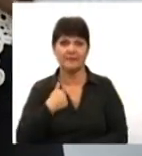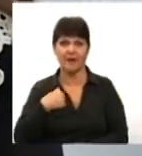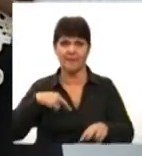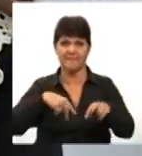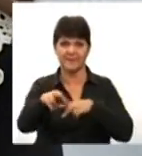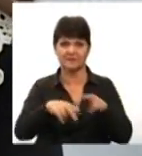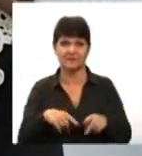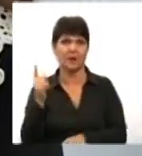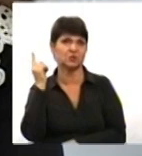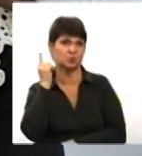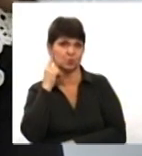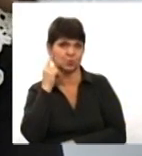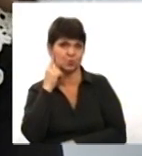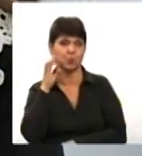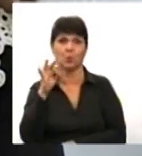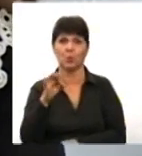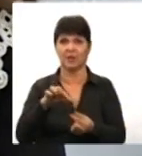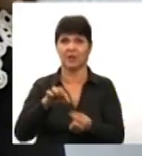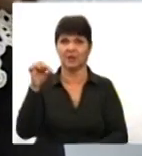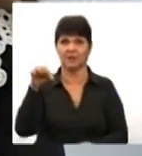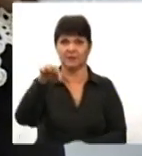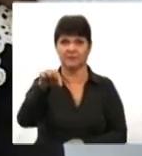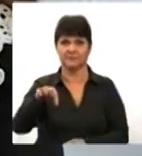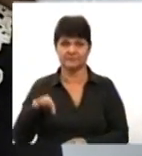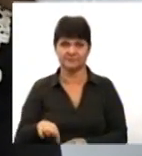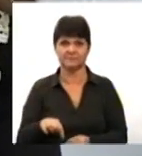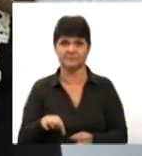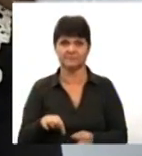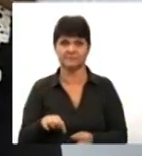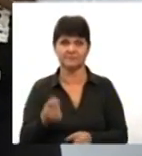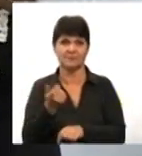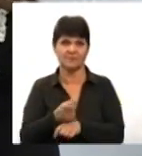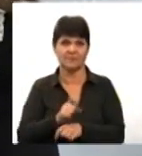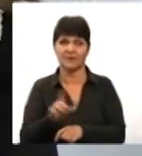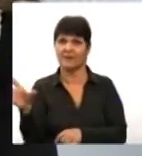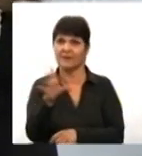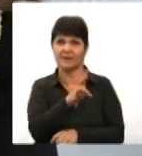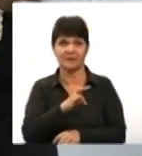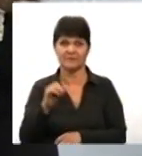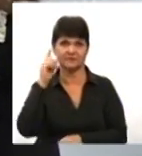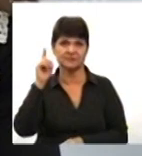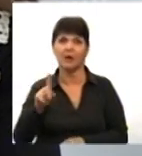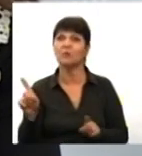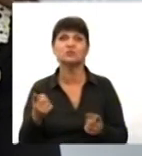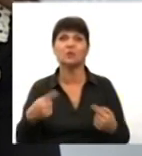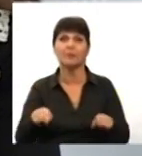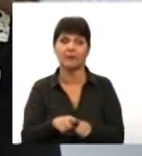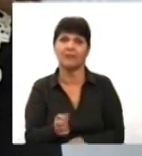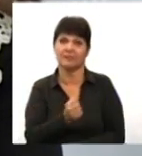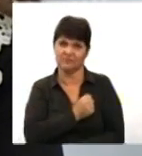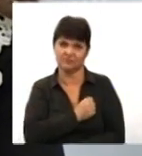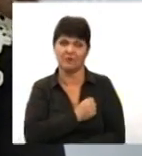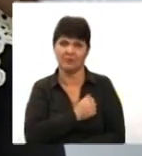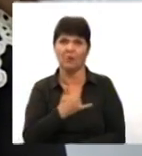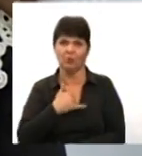з тростиною. Класична біла тростина, до речі, про яку не всі знають, що це таке, на жаль, у нас у